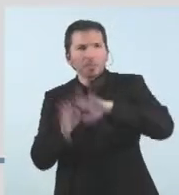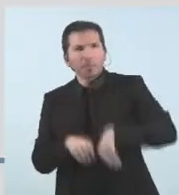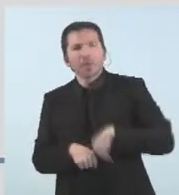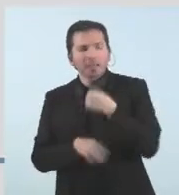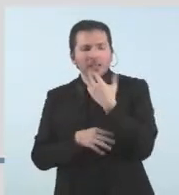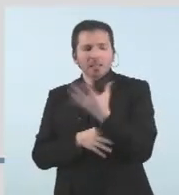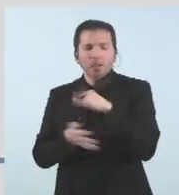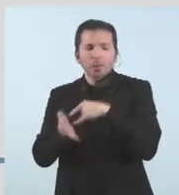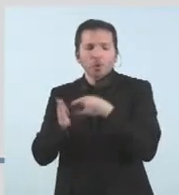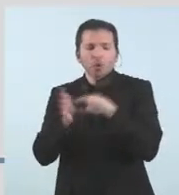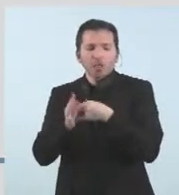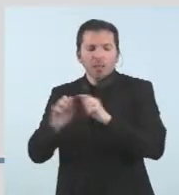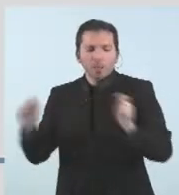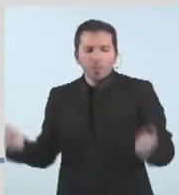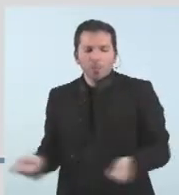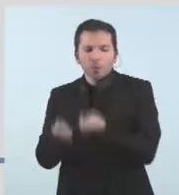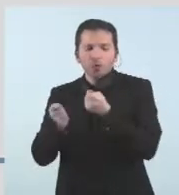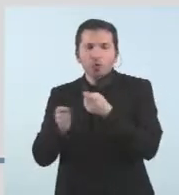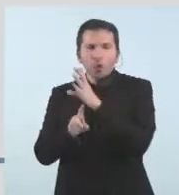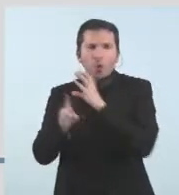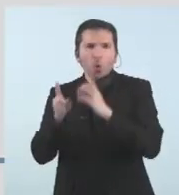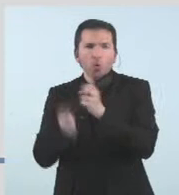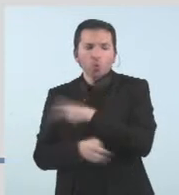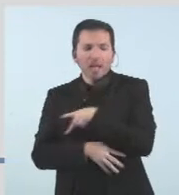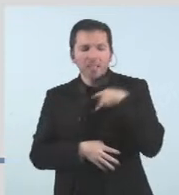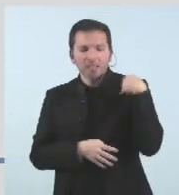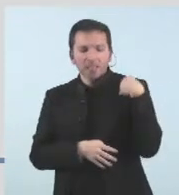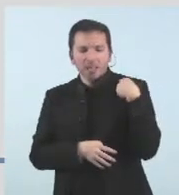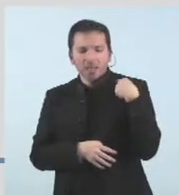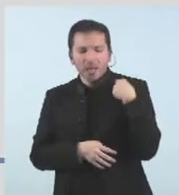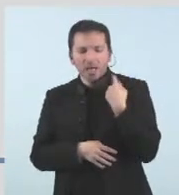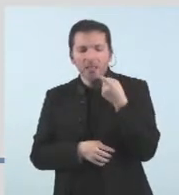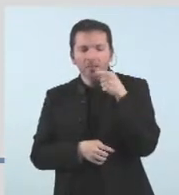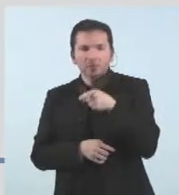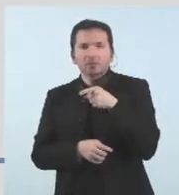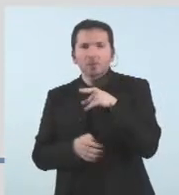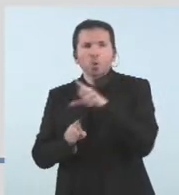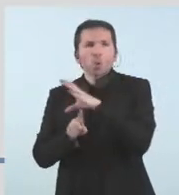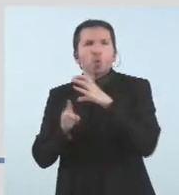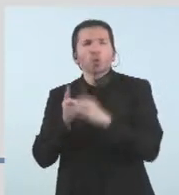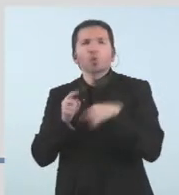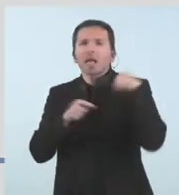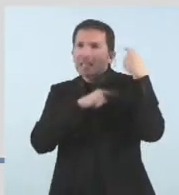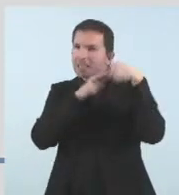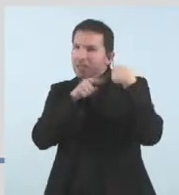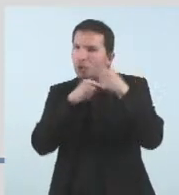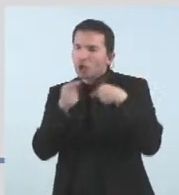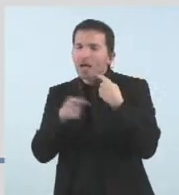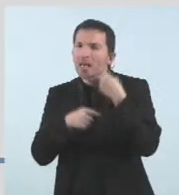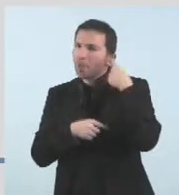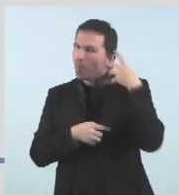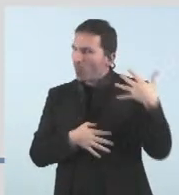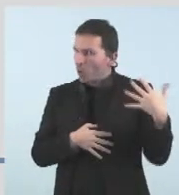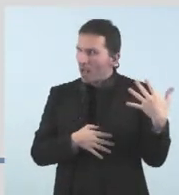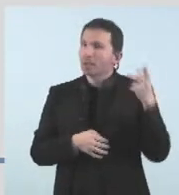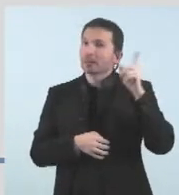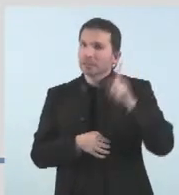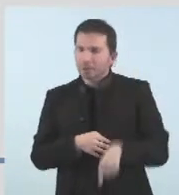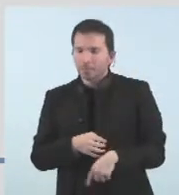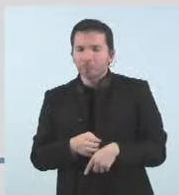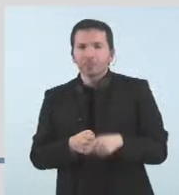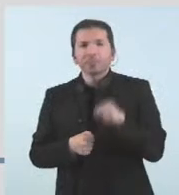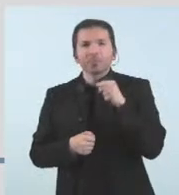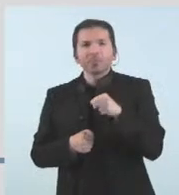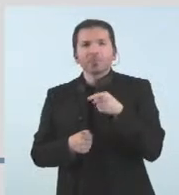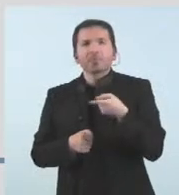de cultura general és on se'n marquen els projectes de cultura tradicional i cultura popular i com cada any tenim també es va poder